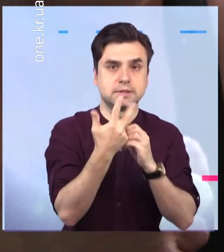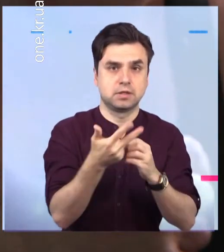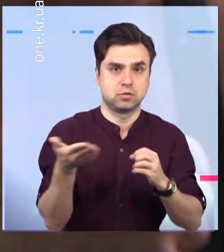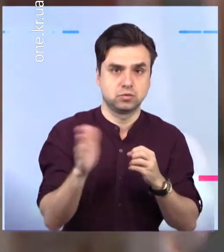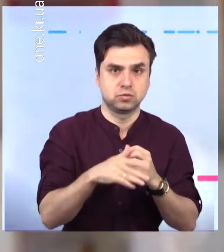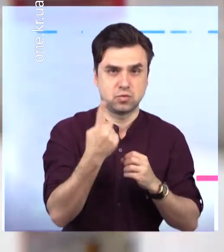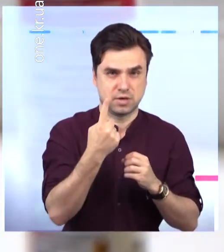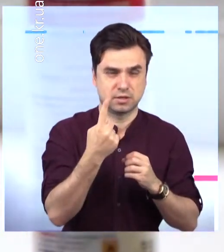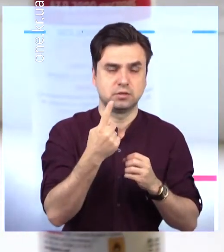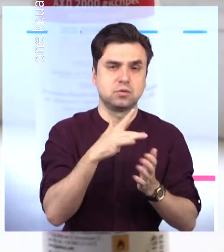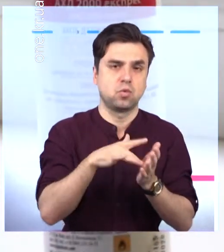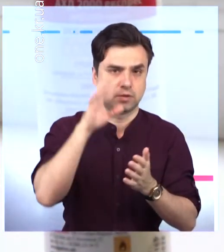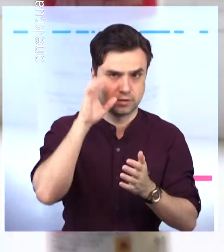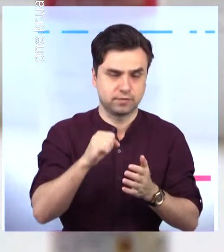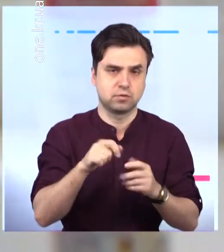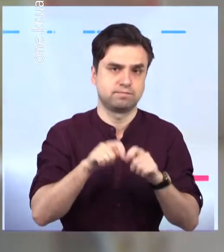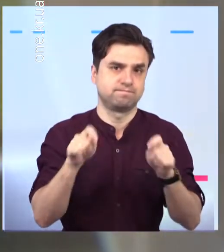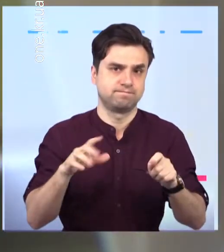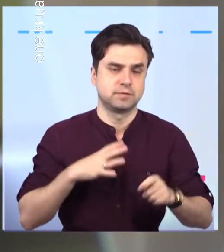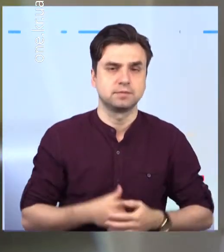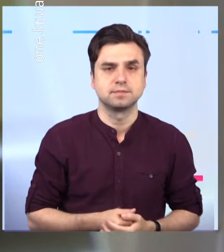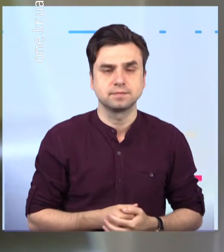Дніпропетровській області та один у Кривому Розі.